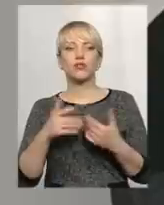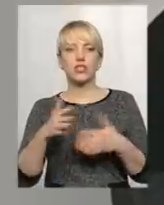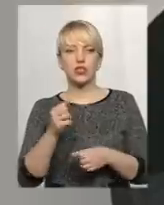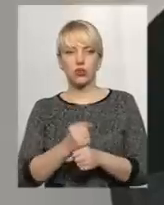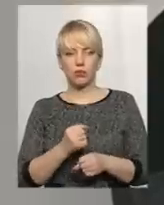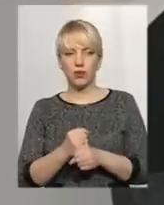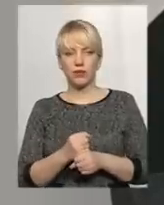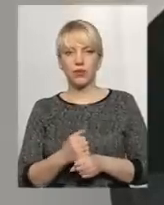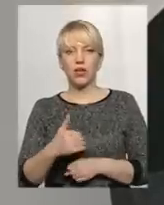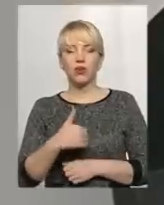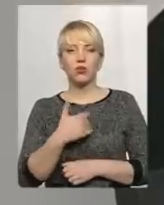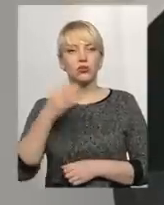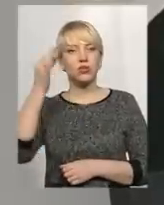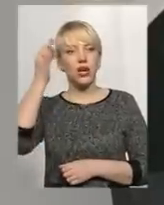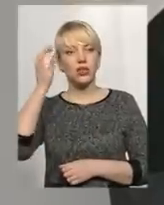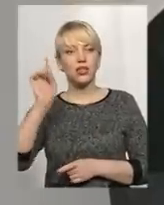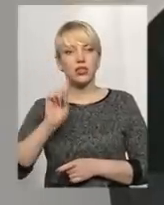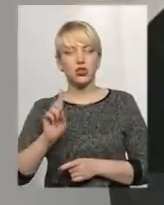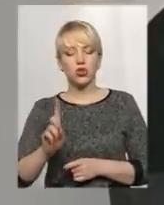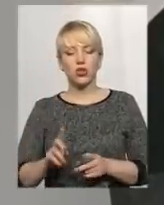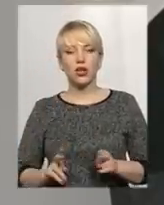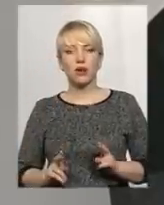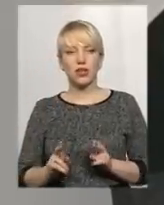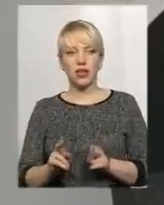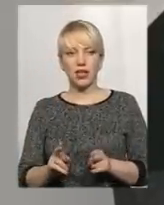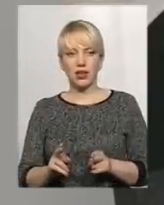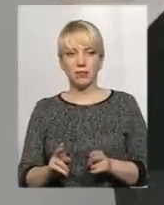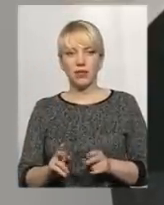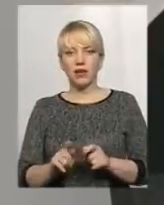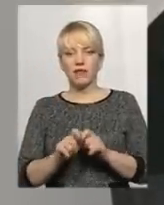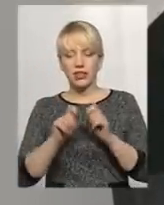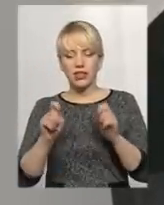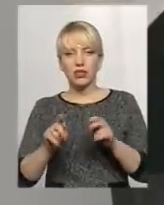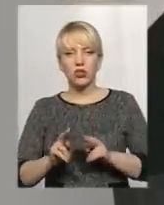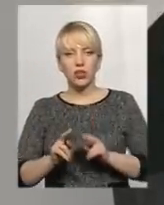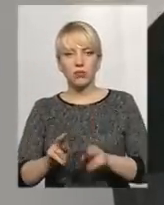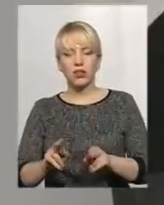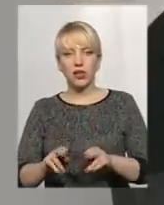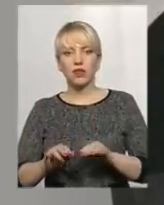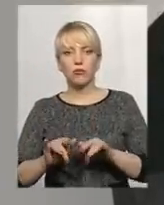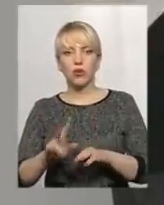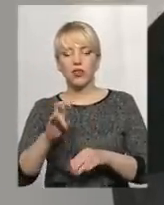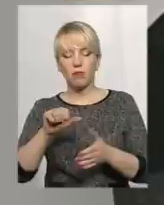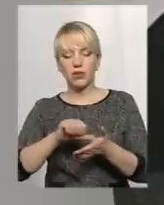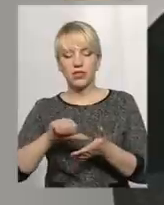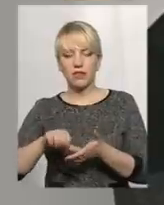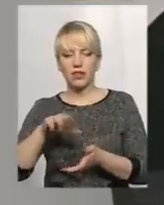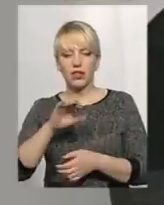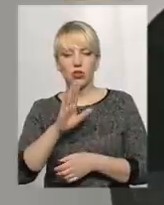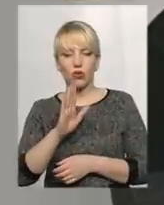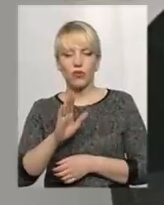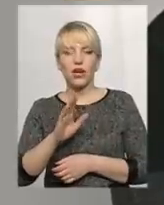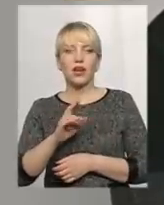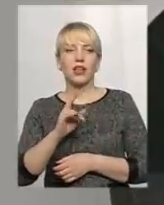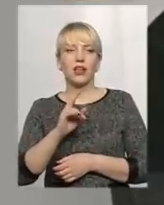все-таки хочу ще нагадати, що ще паралельно відкрите кримінальне провадження на представників ТОВ, НВО, Континент Плюс за